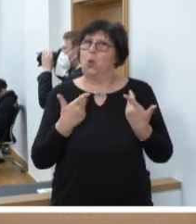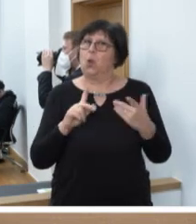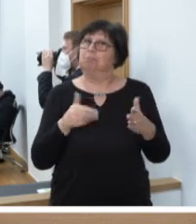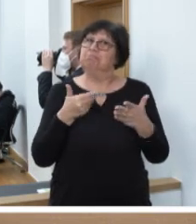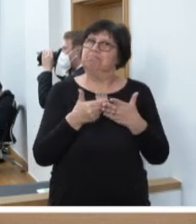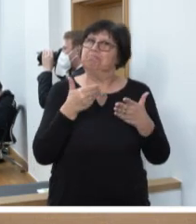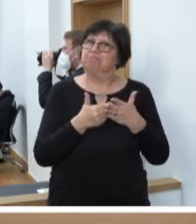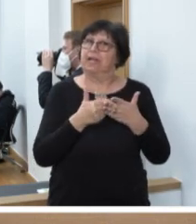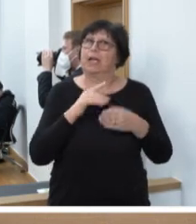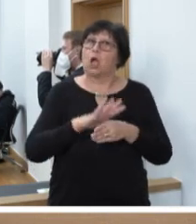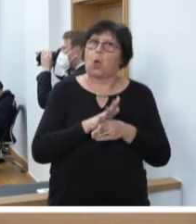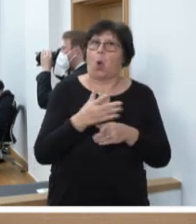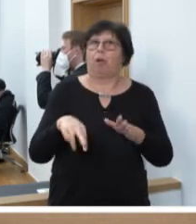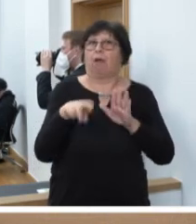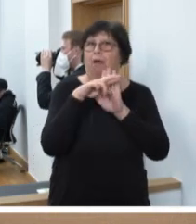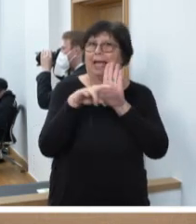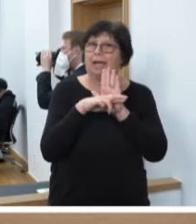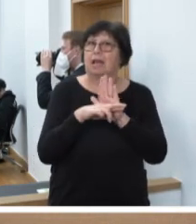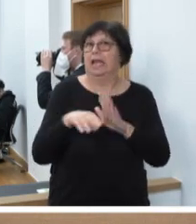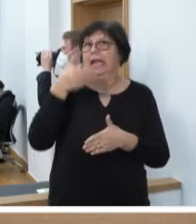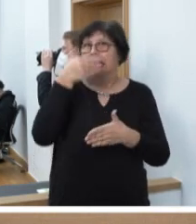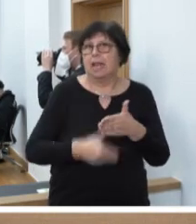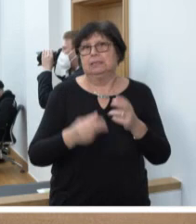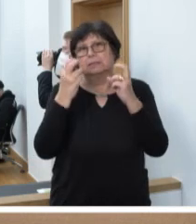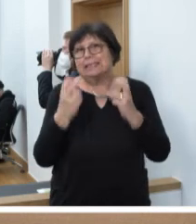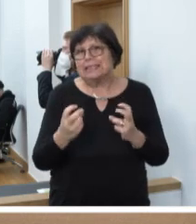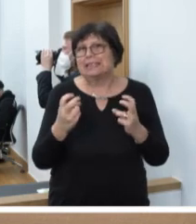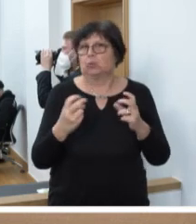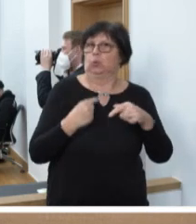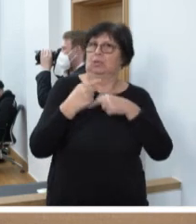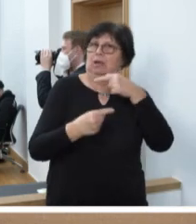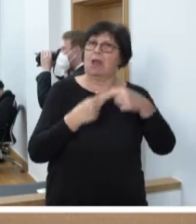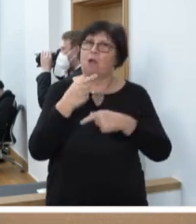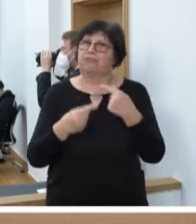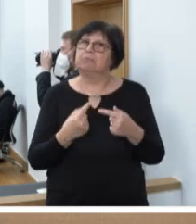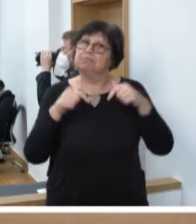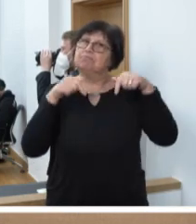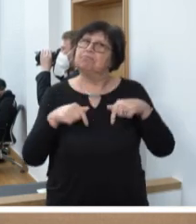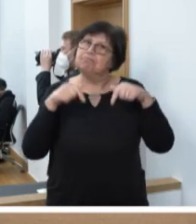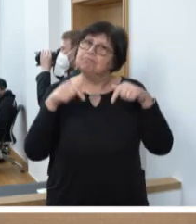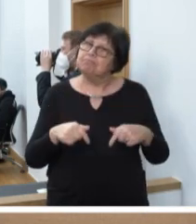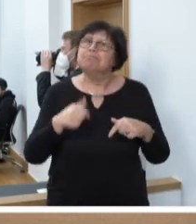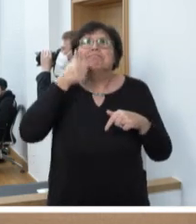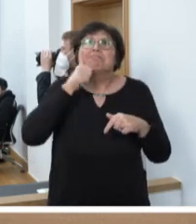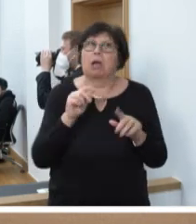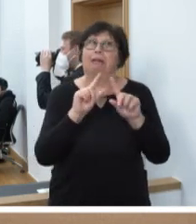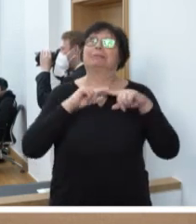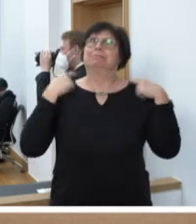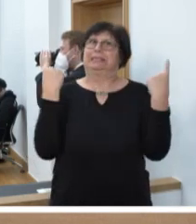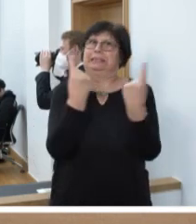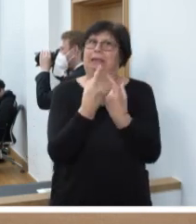geltenden Corona-Bestimmungen in unserer letzten Sitzung der laufenden Legislatur wieder im angestammten Plenarsaal tagen können.